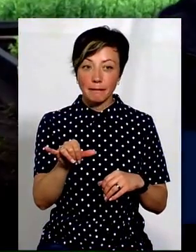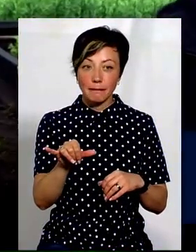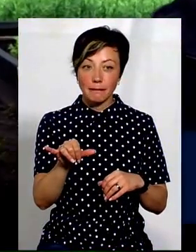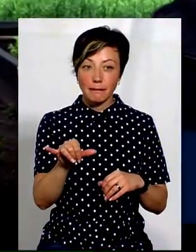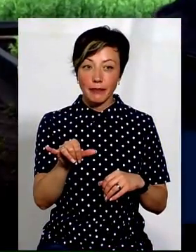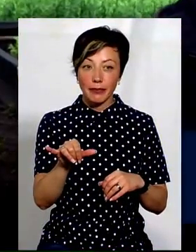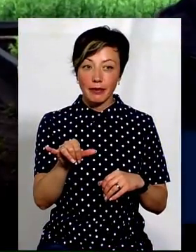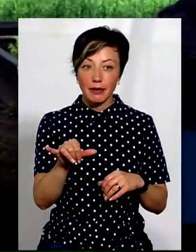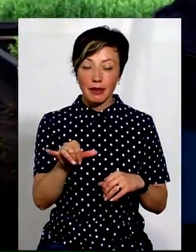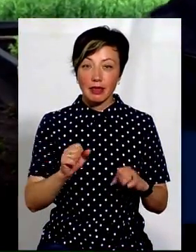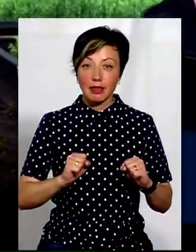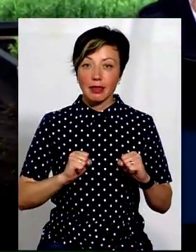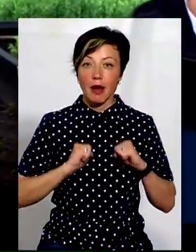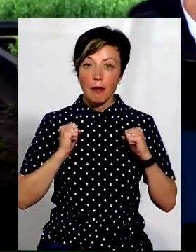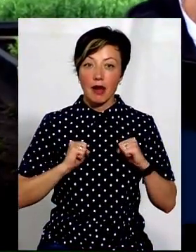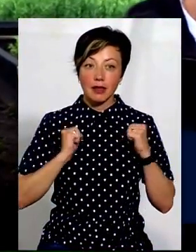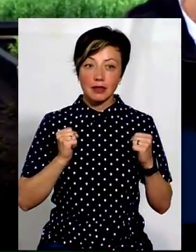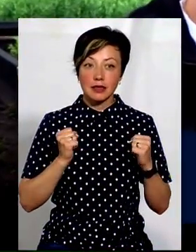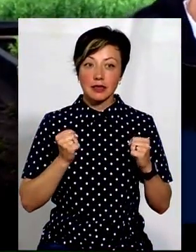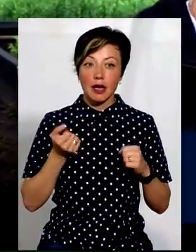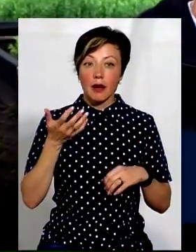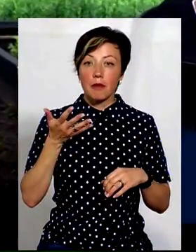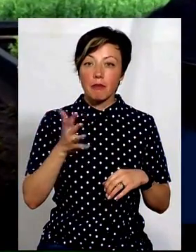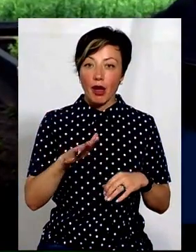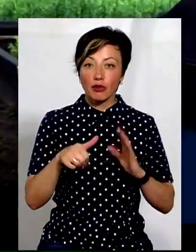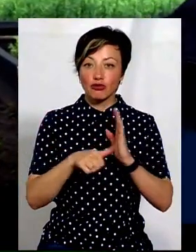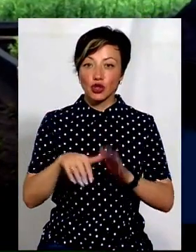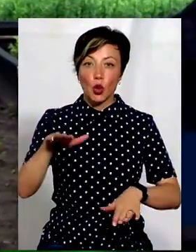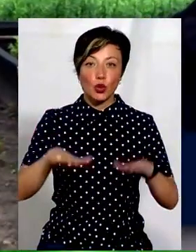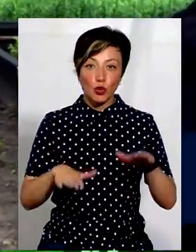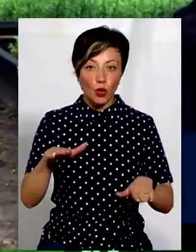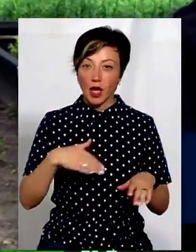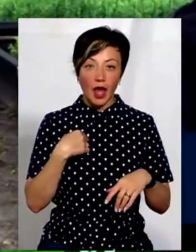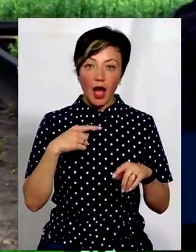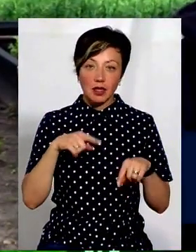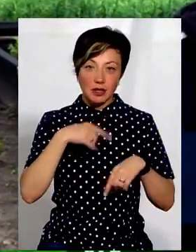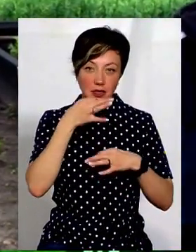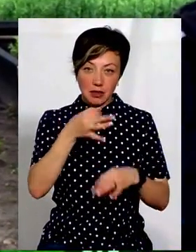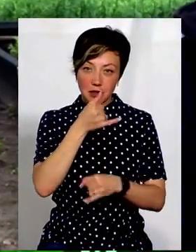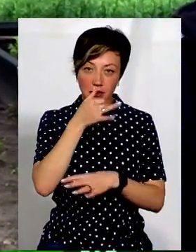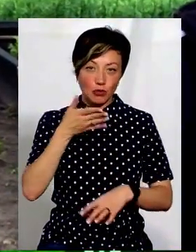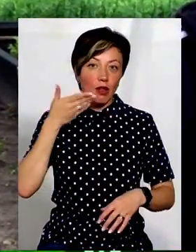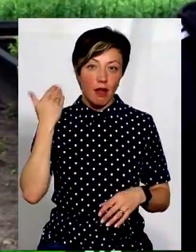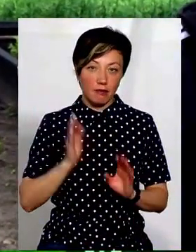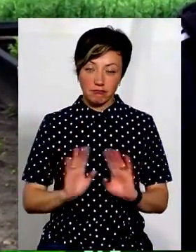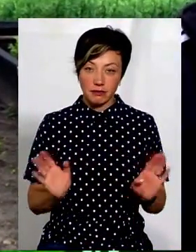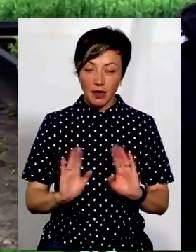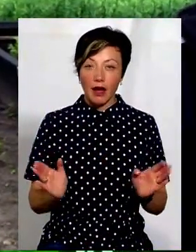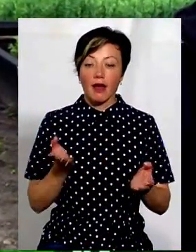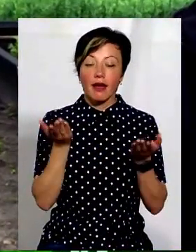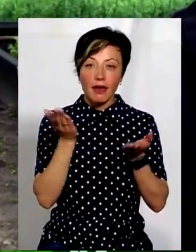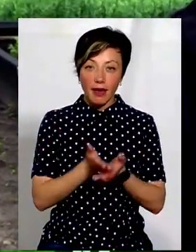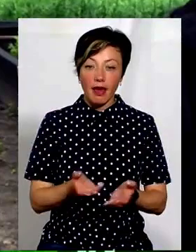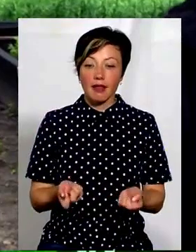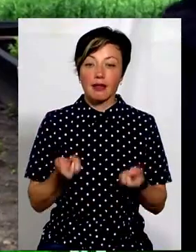намагаєшся вирощувати 5-6 тонн або навіть більше, то я б не сказав, що це дуже легко. Є декілька етапів,